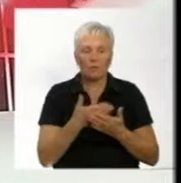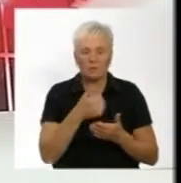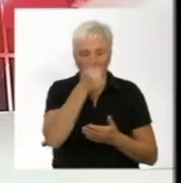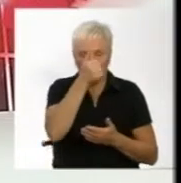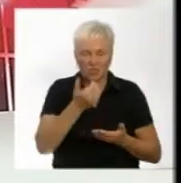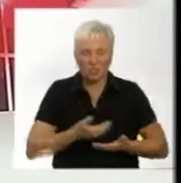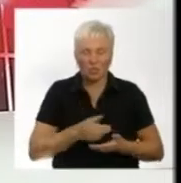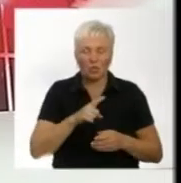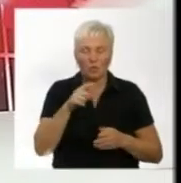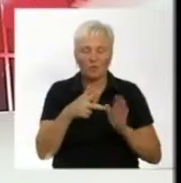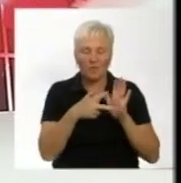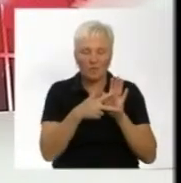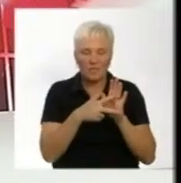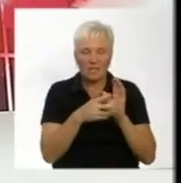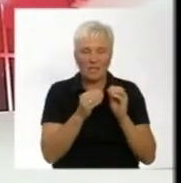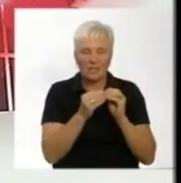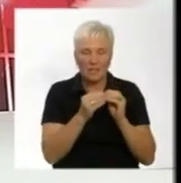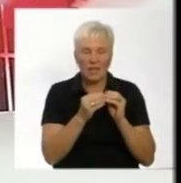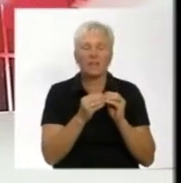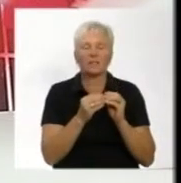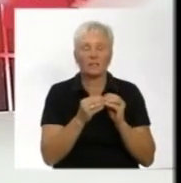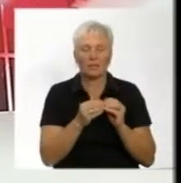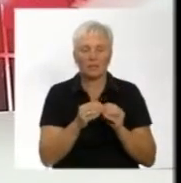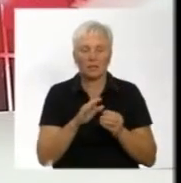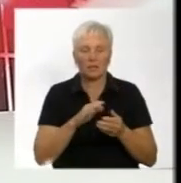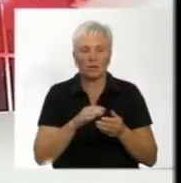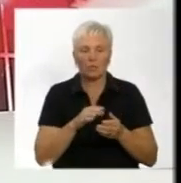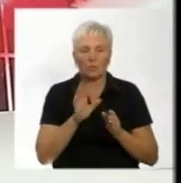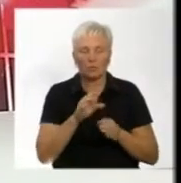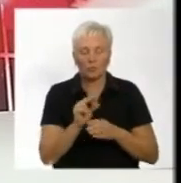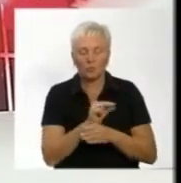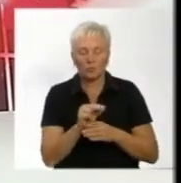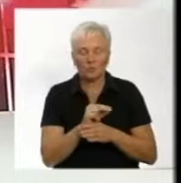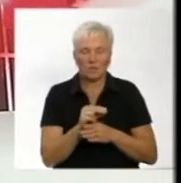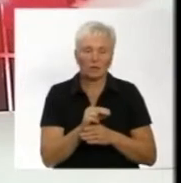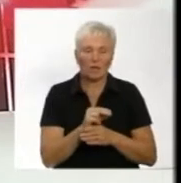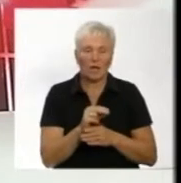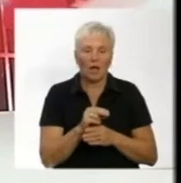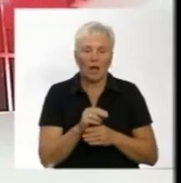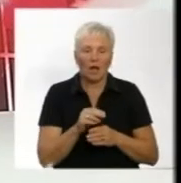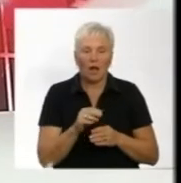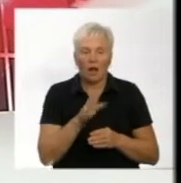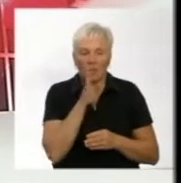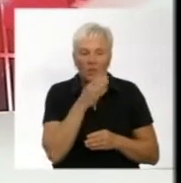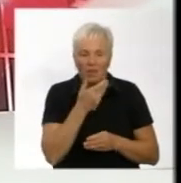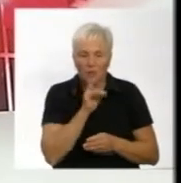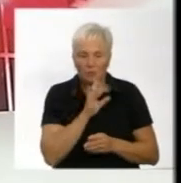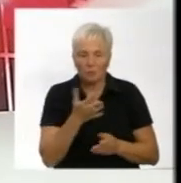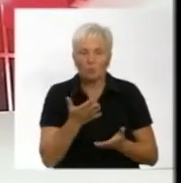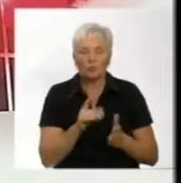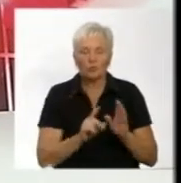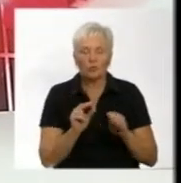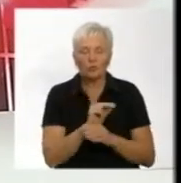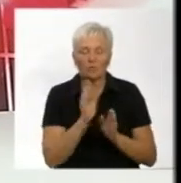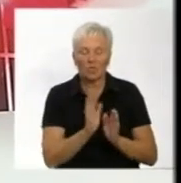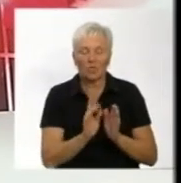будинків номер 8 та 10 гріли воду чайниками та ходили купатися до річки Бух. Чому ремонт розпочали